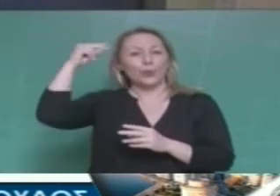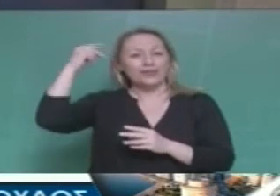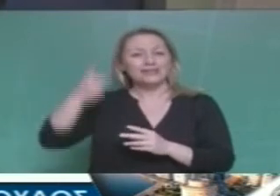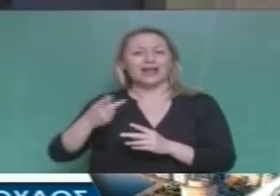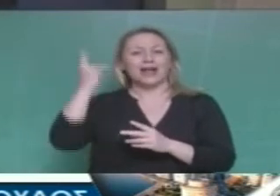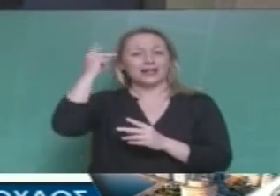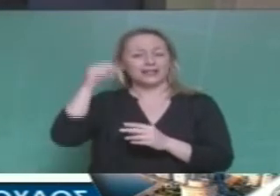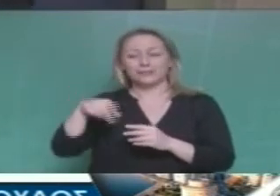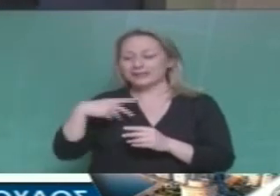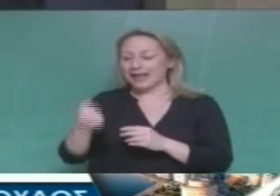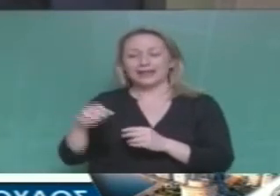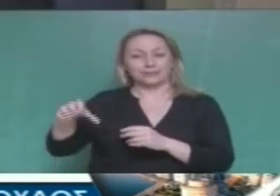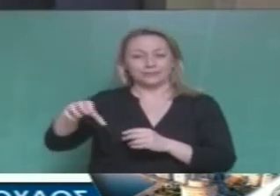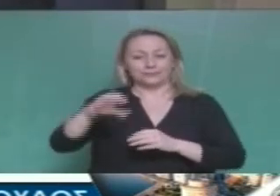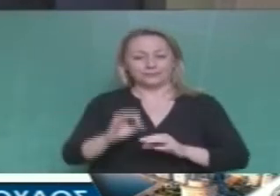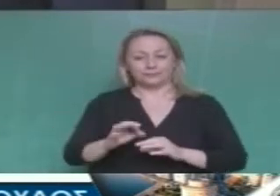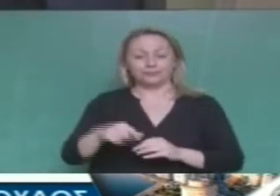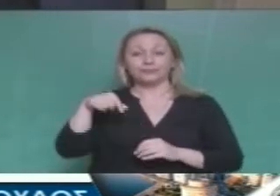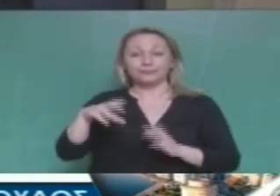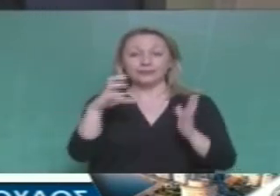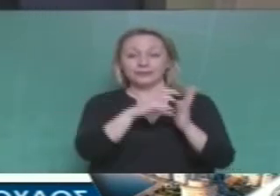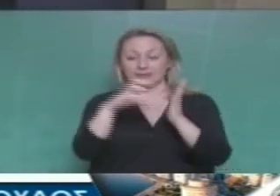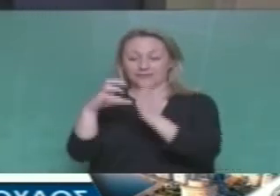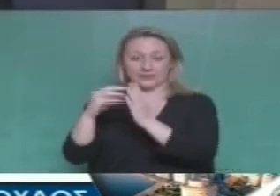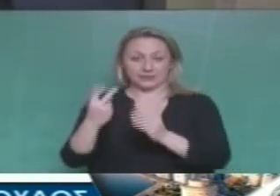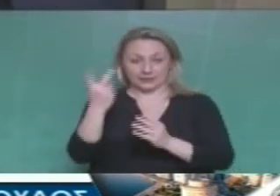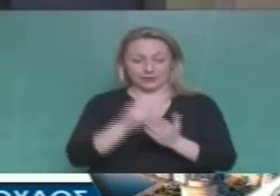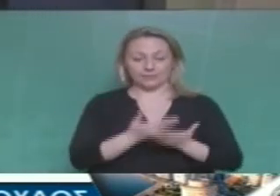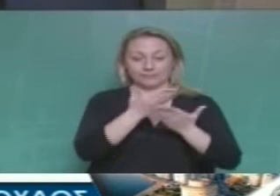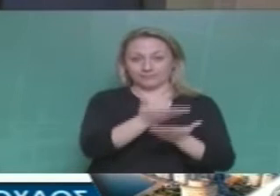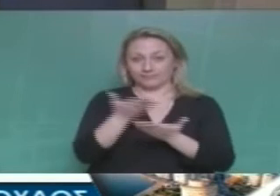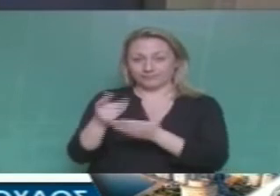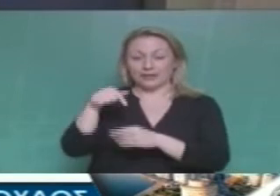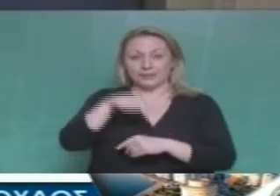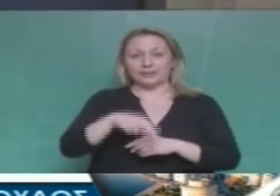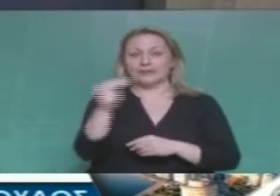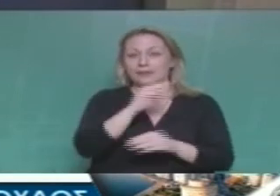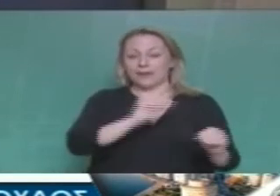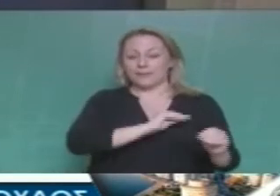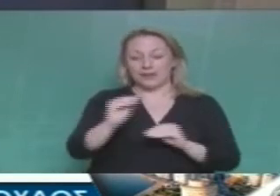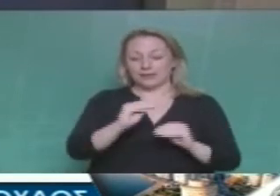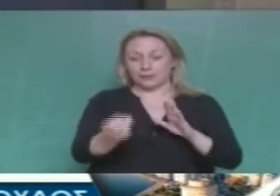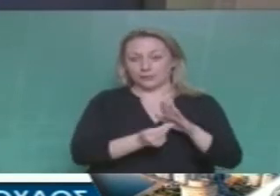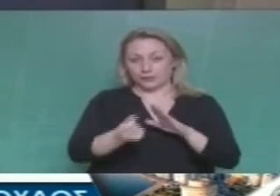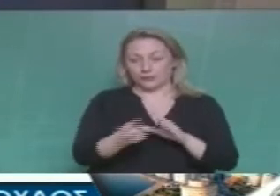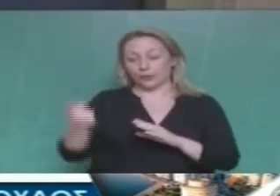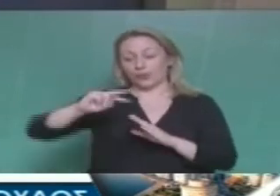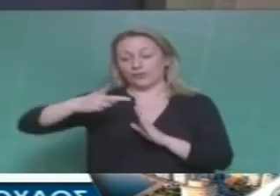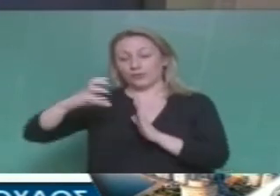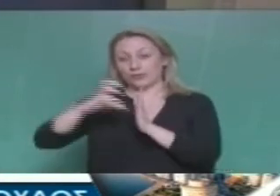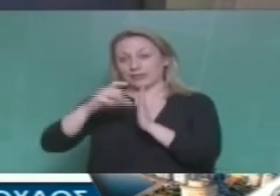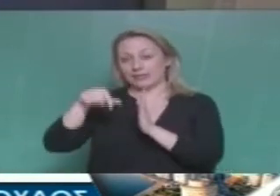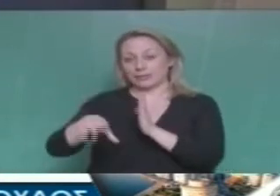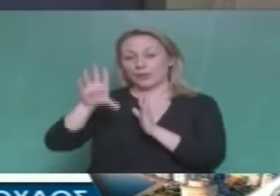Καταθέσαμε δύο ψηφίσματα. Το ένα είναι για το μεταναστευτικό προσφυγικό, για το οποίο θα μιλήσω τώρα. Για το άλλο ψήφισμα που καταθέσαμε,